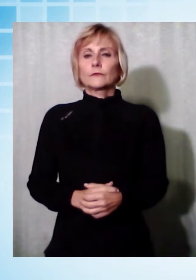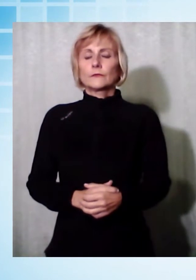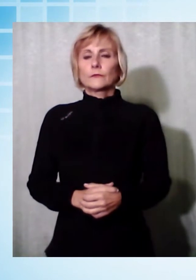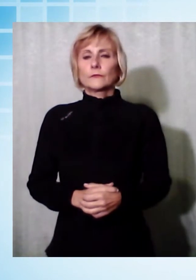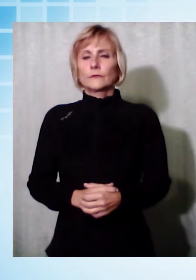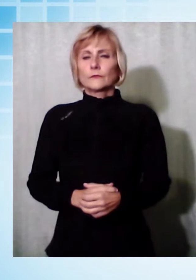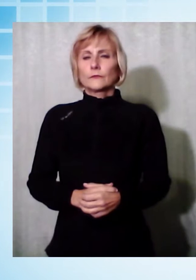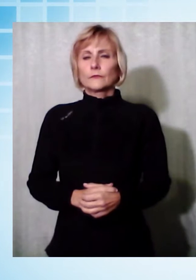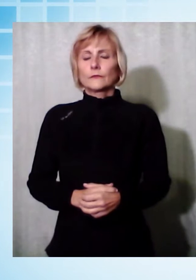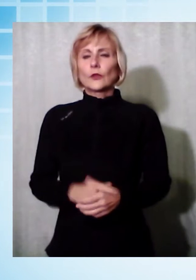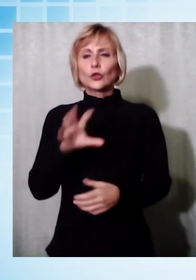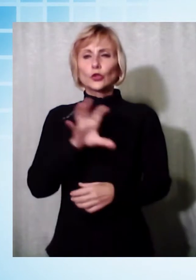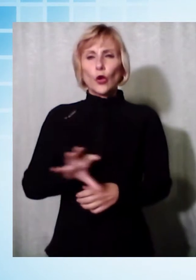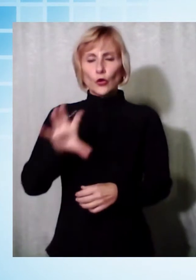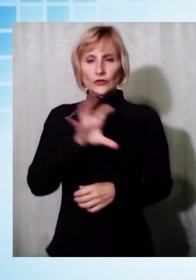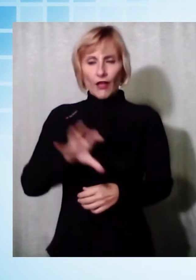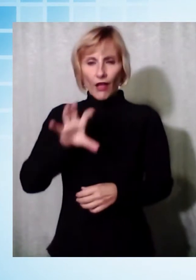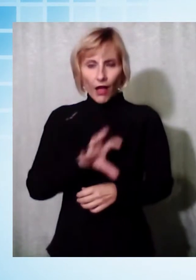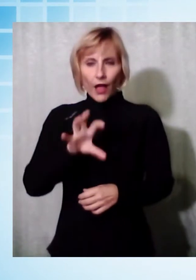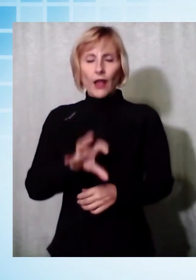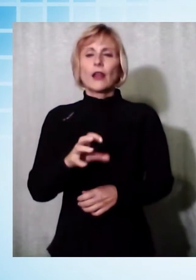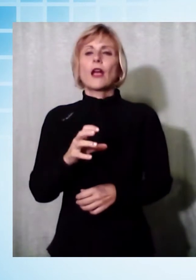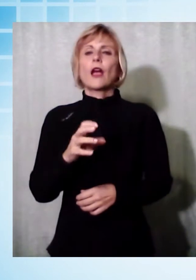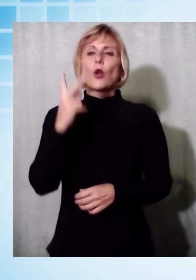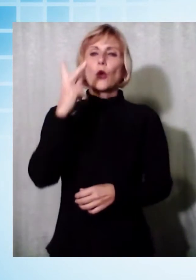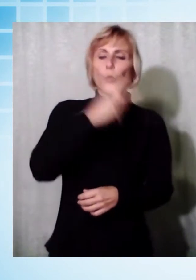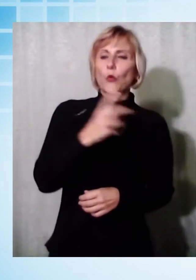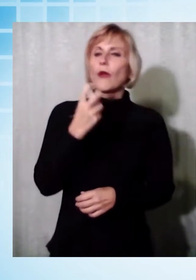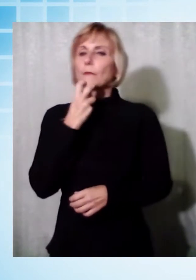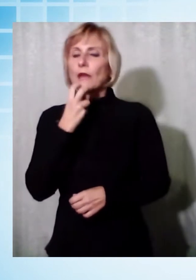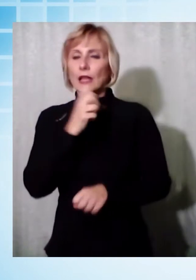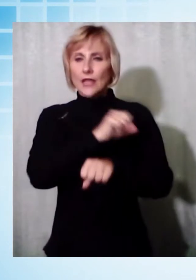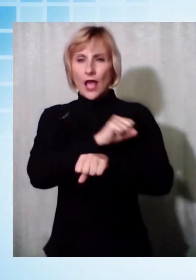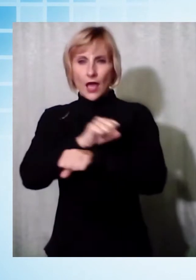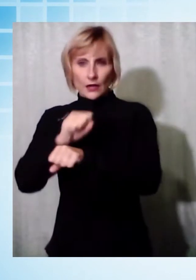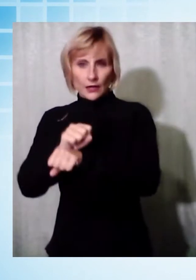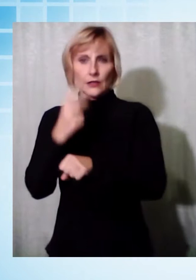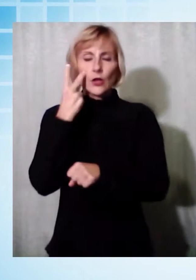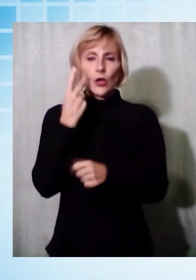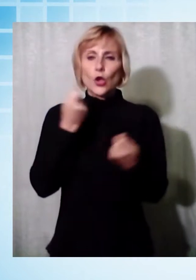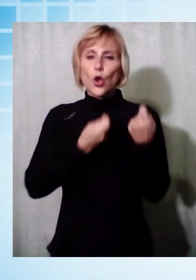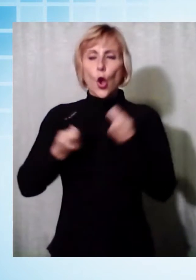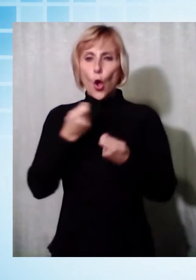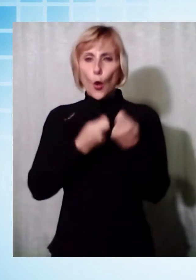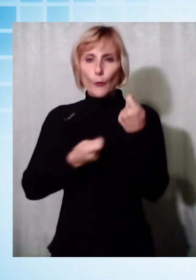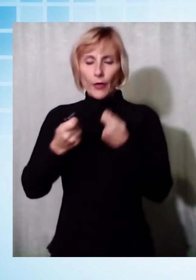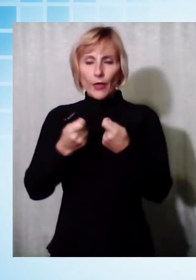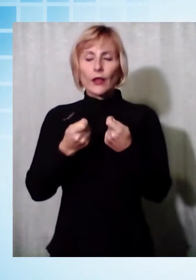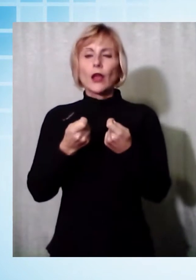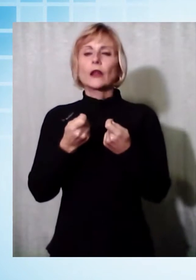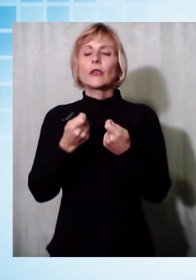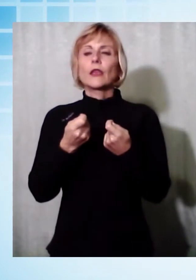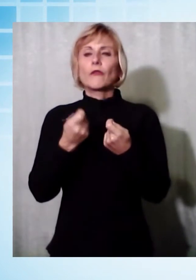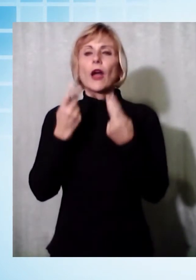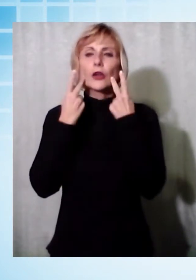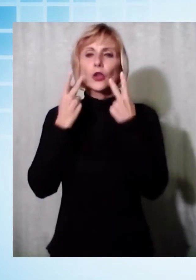Corruzione, arresti, trammasse e lucca, l'inchiesta riguarda una cooperativa che gestisce strutture di accoglienza per minori e famiglie